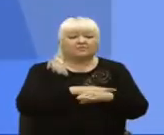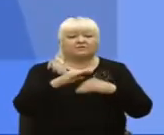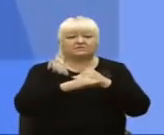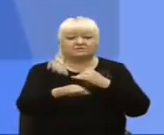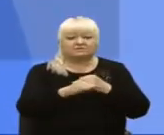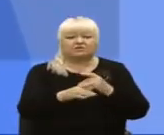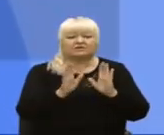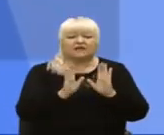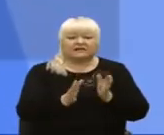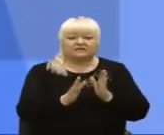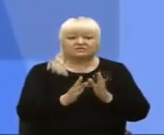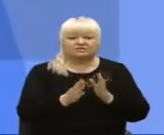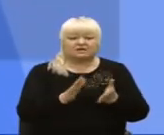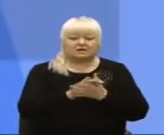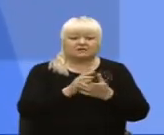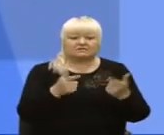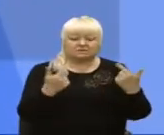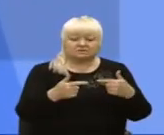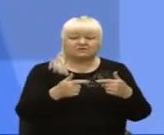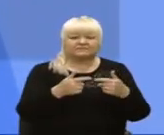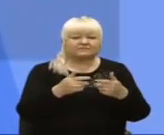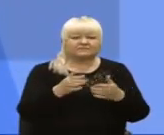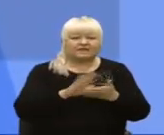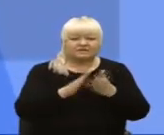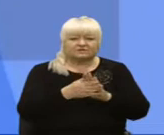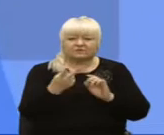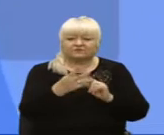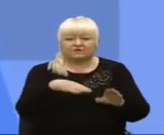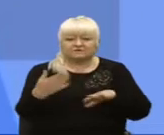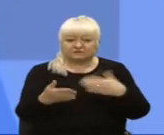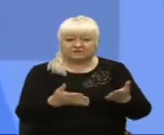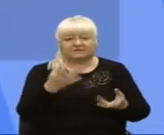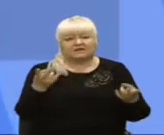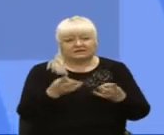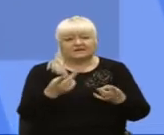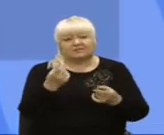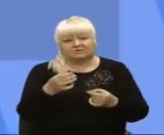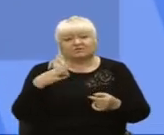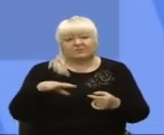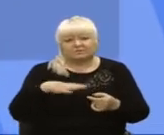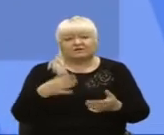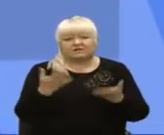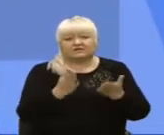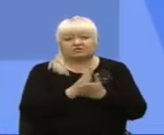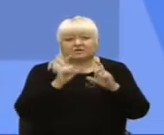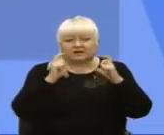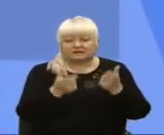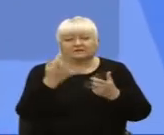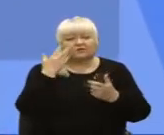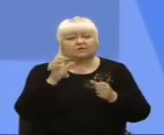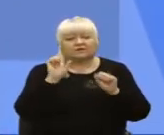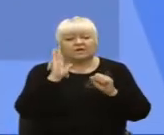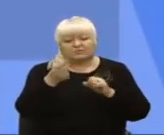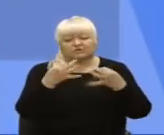Якщо в Україні є карантин і є заборона на виїзд, то треба почекатися, коли буде дозволено виїжджати. тоді